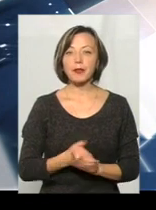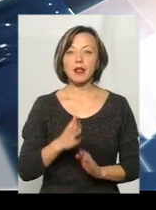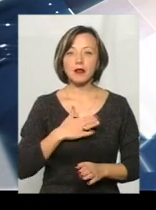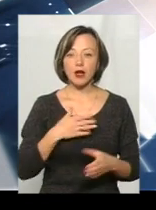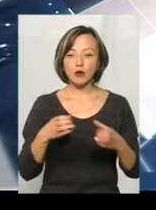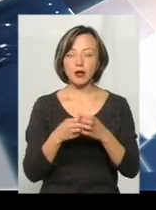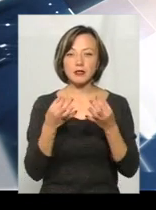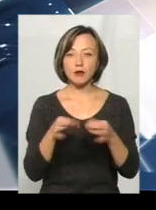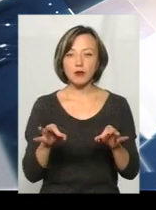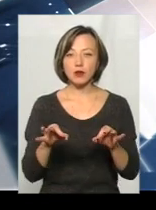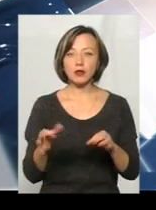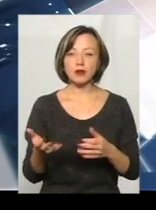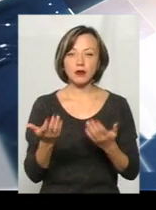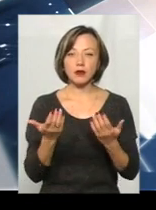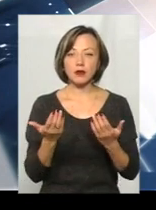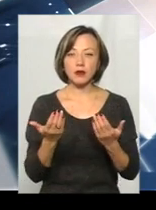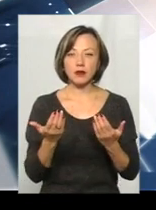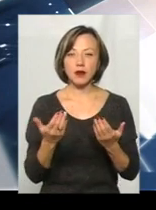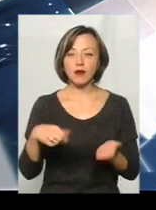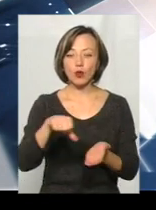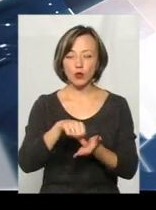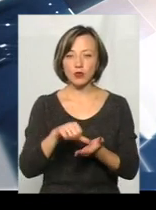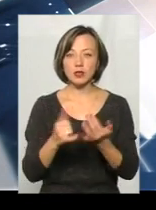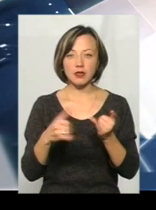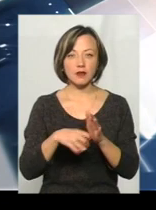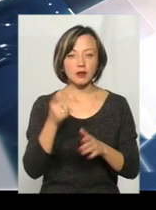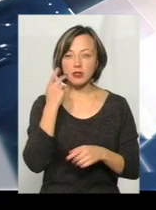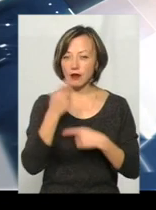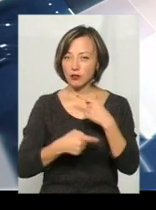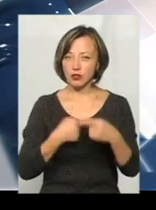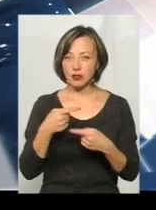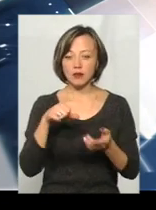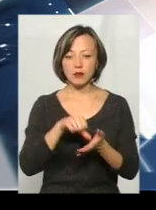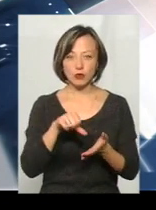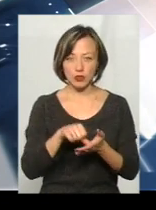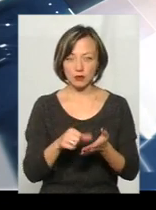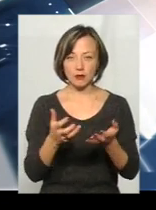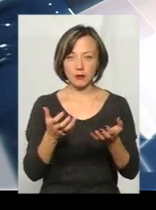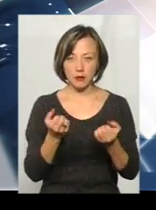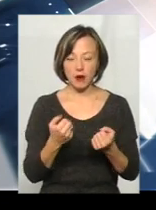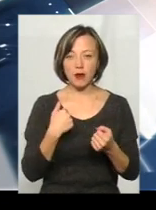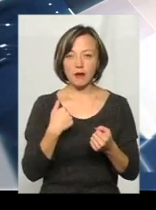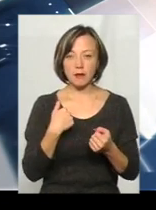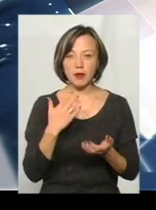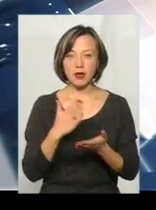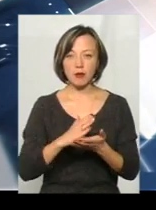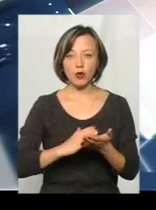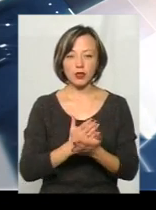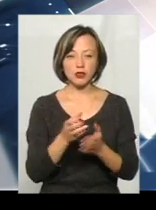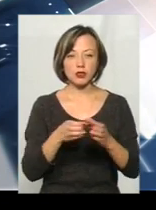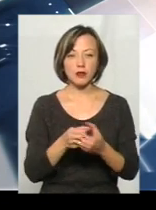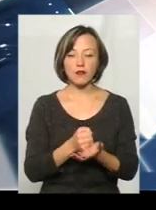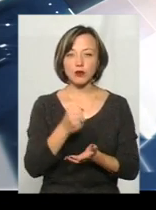бере всіх безвиключно виборах завжди, бере і буде брати участь моєї політичної силої, яка